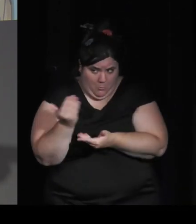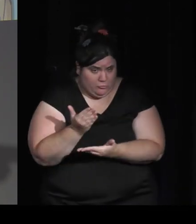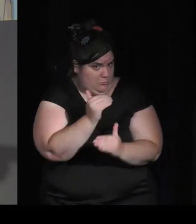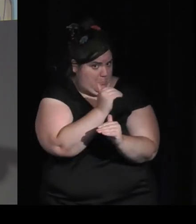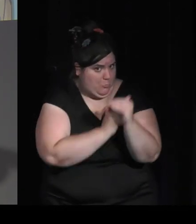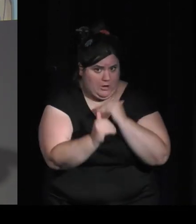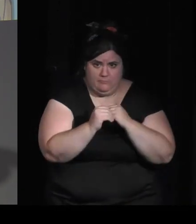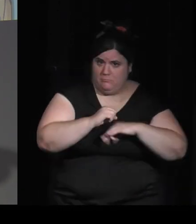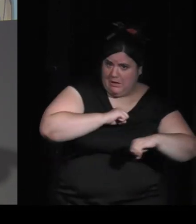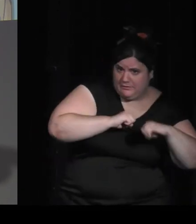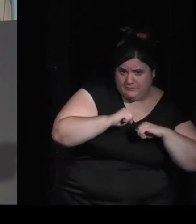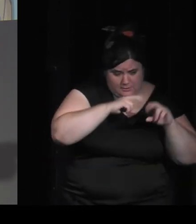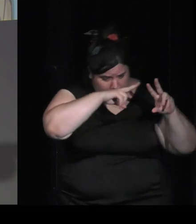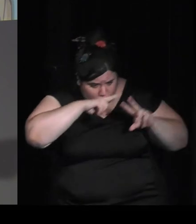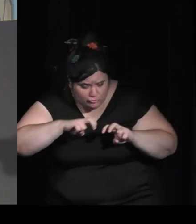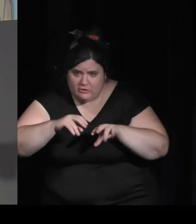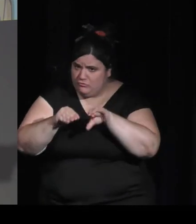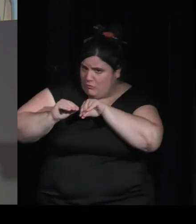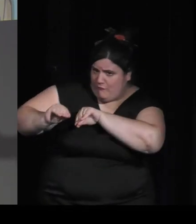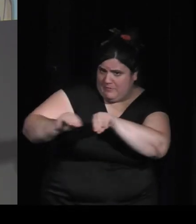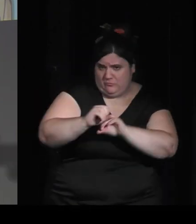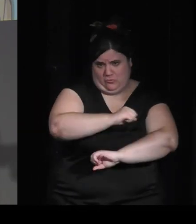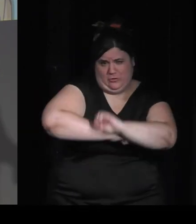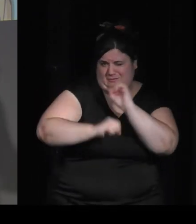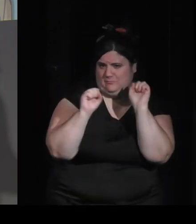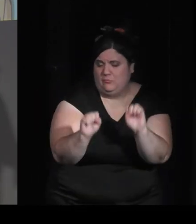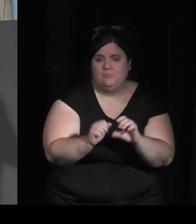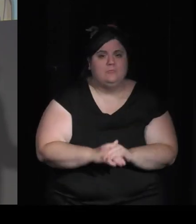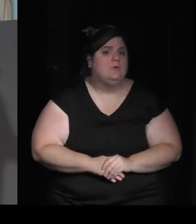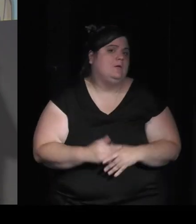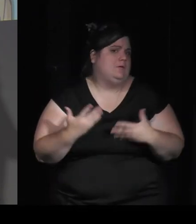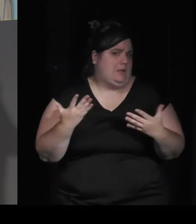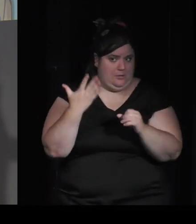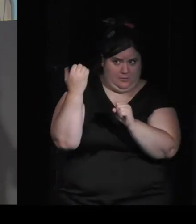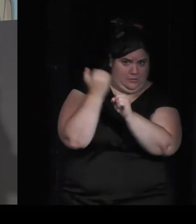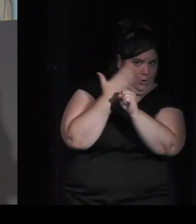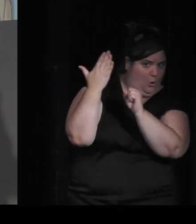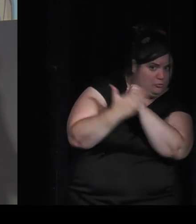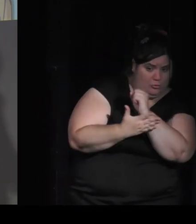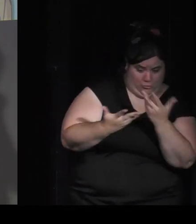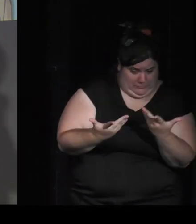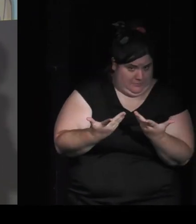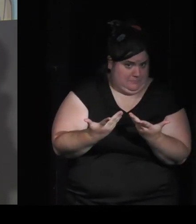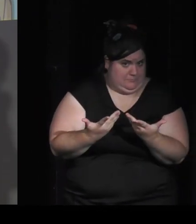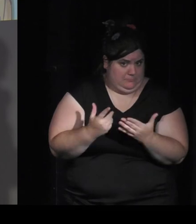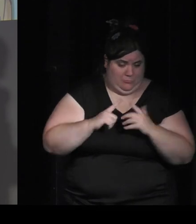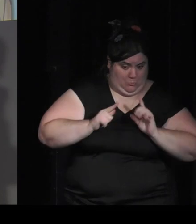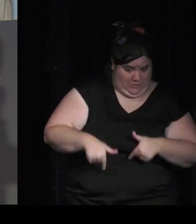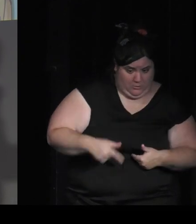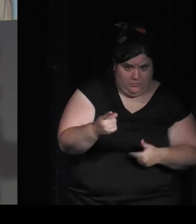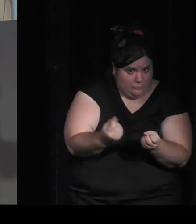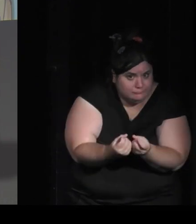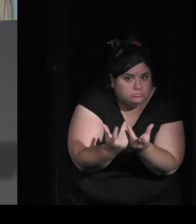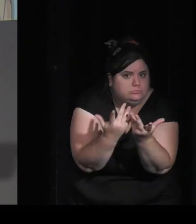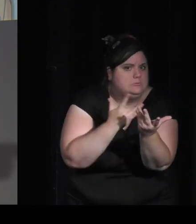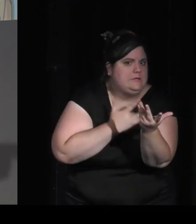relever des enjeux qui à la fois sont utiles pour l'école l'établissement dans lequel a lieu cette